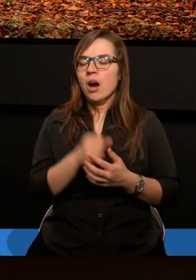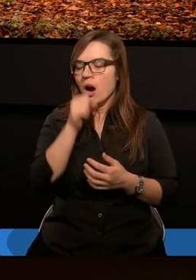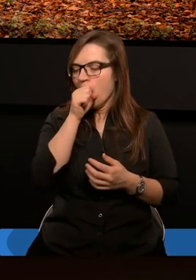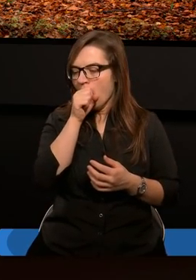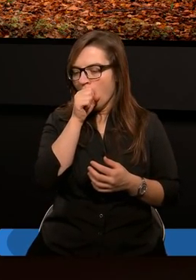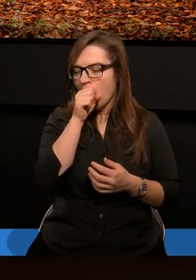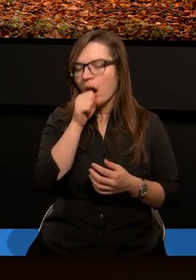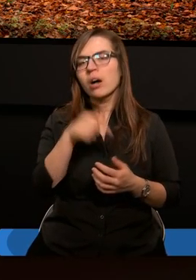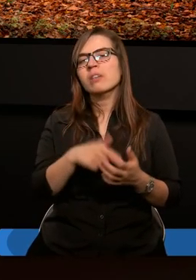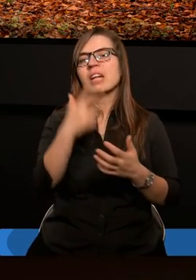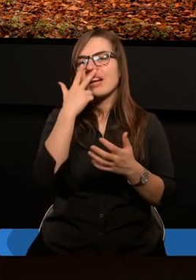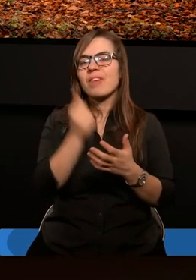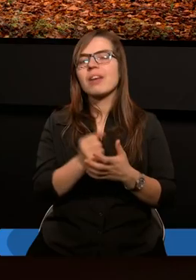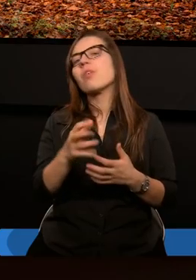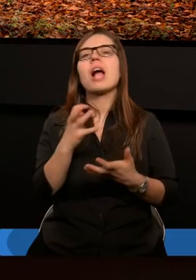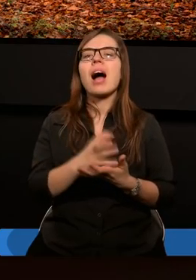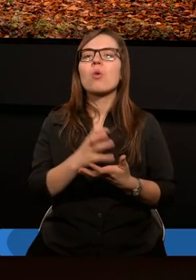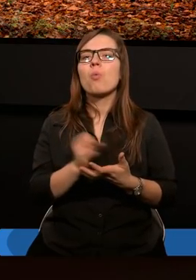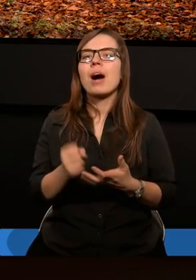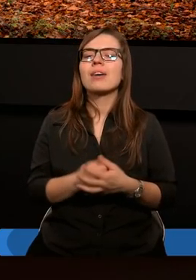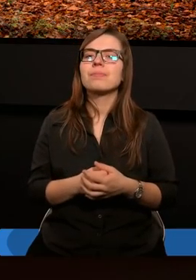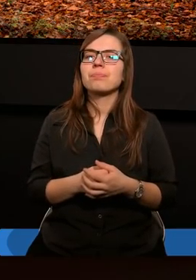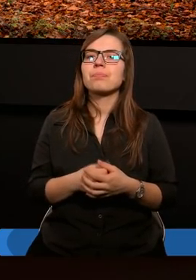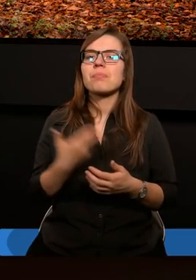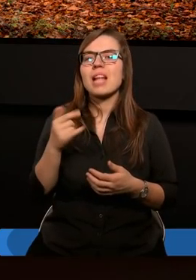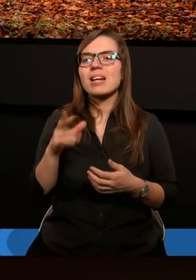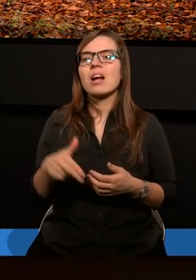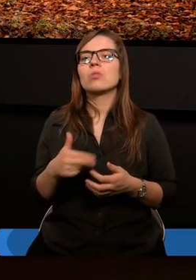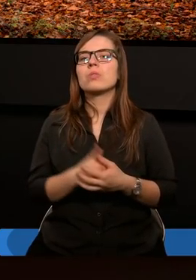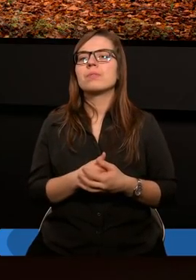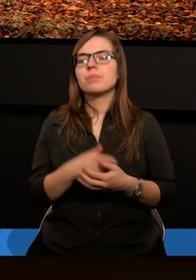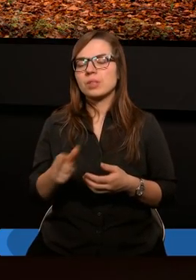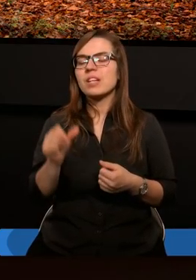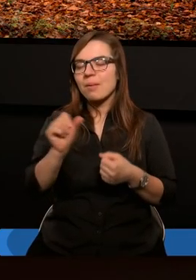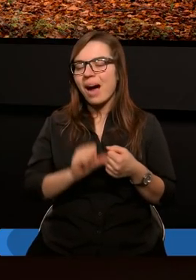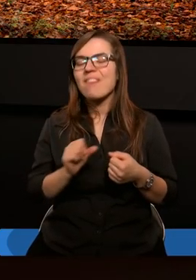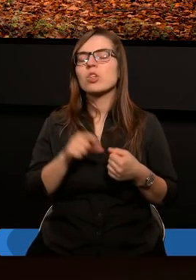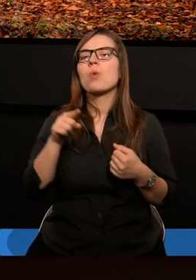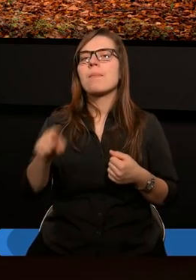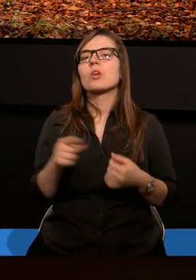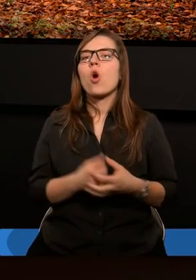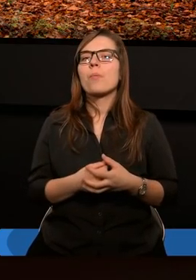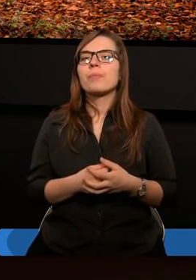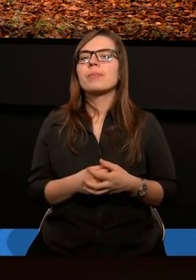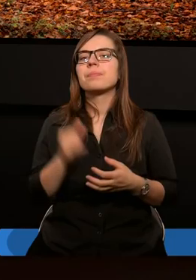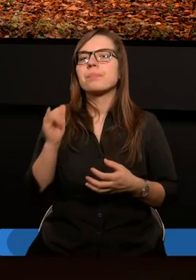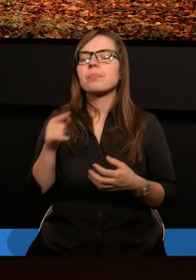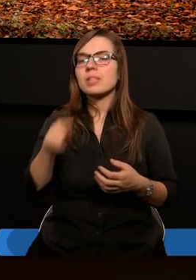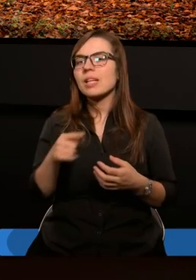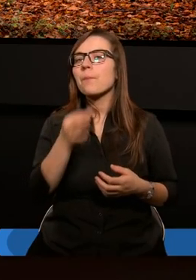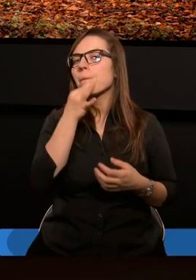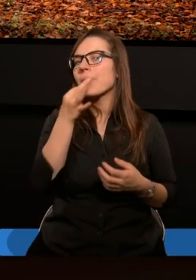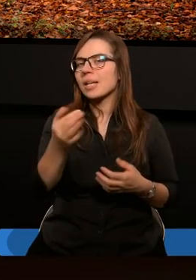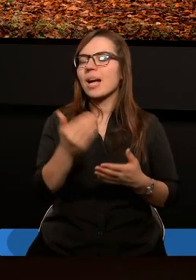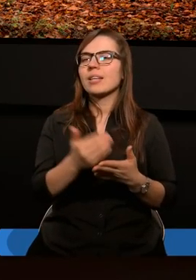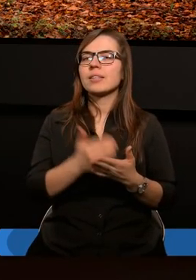i też jest powiedziane Jakuba umiłowałem, Ezawem wzgardziłem i pada wtedy